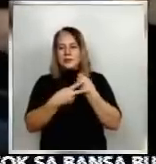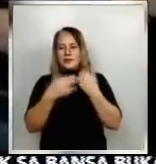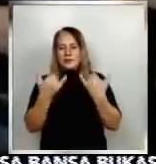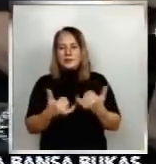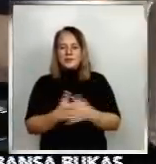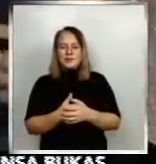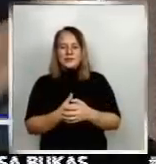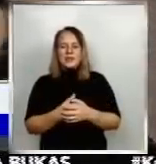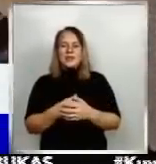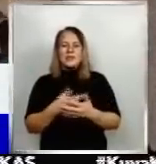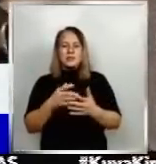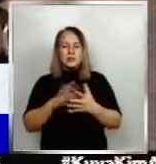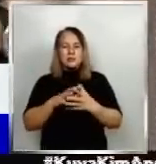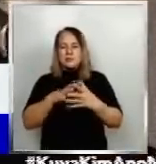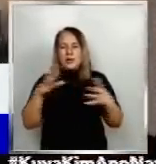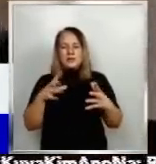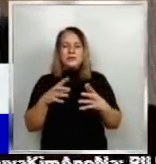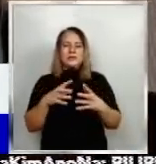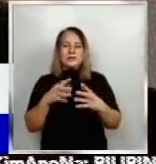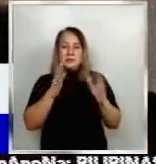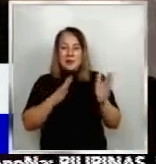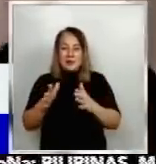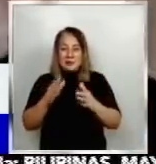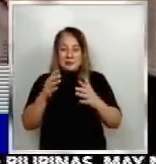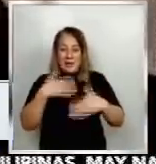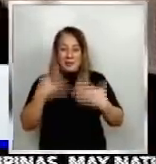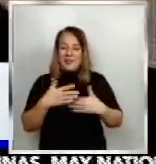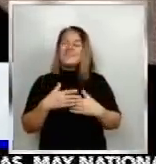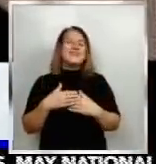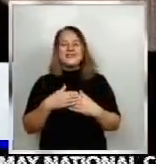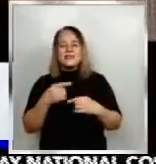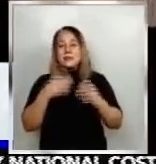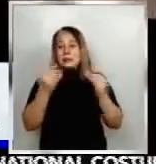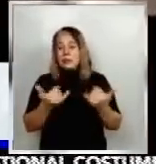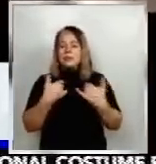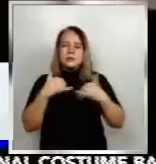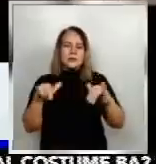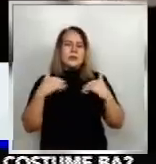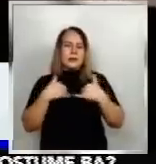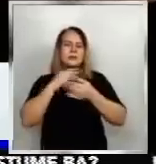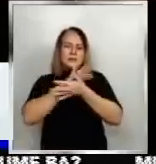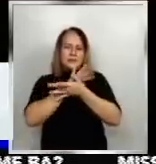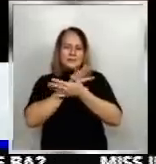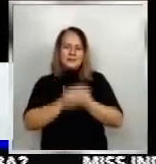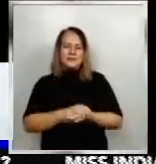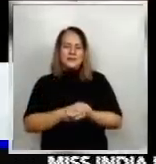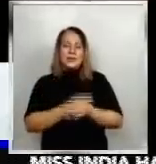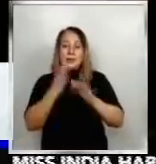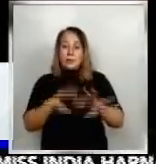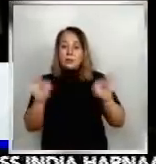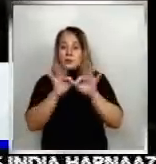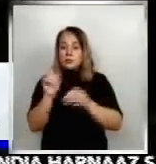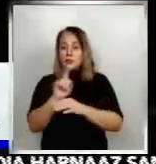sa garbo ng handa na susukat ang saya, lalo na sa panahon ngayon na nasa gitna pa rin tayo ng pandemia. Ang mahalaga lang naman talaga